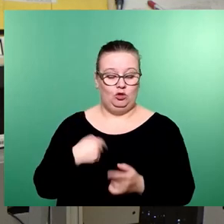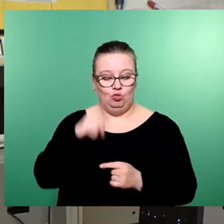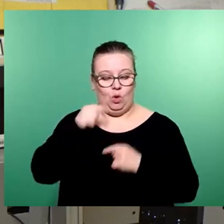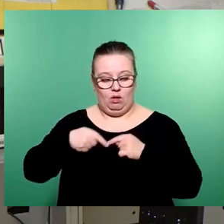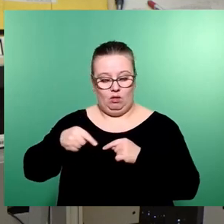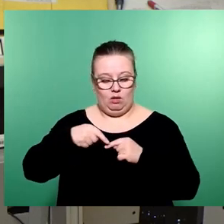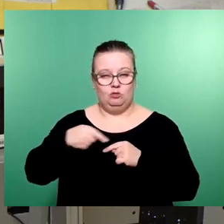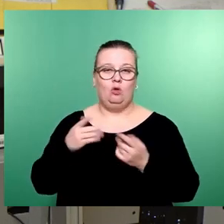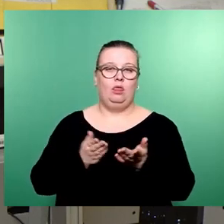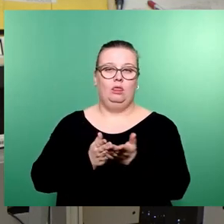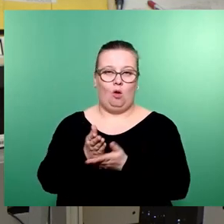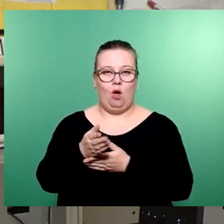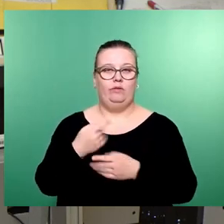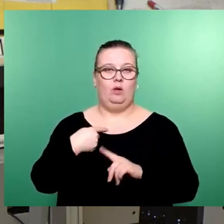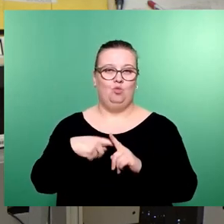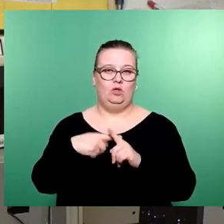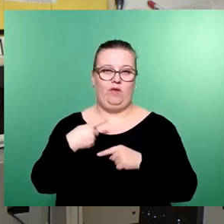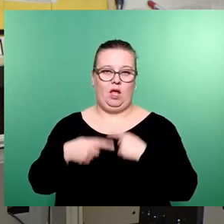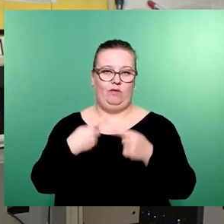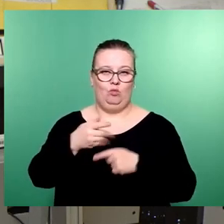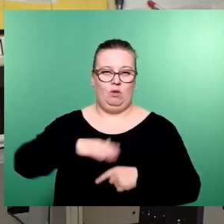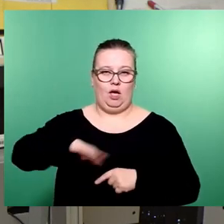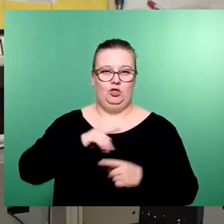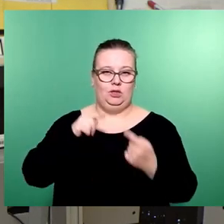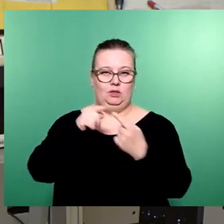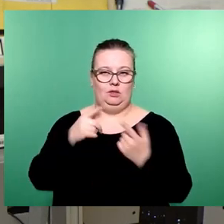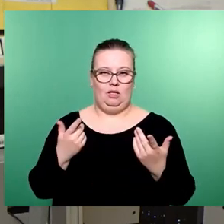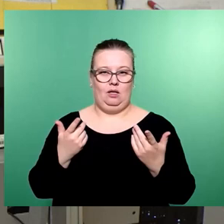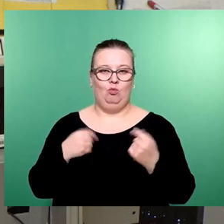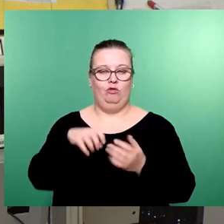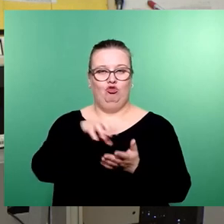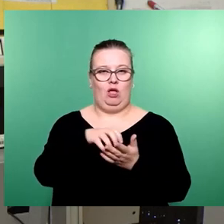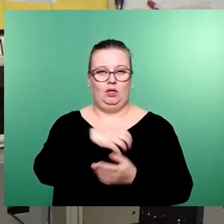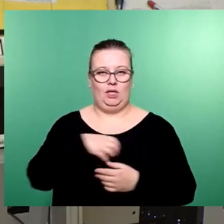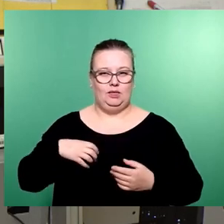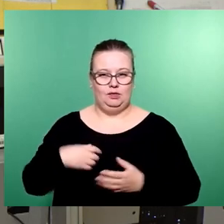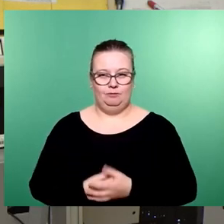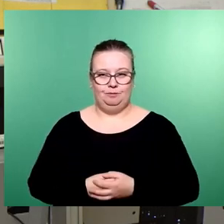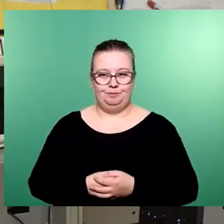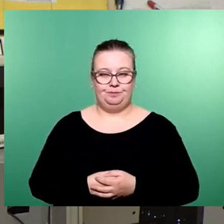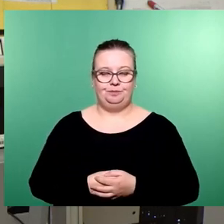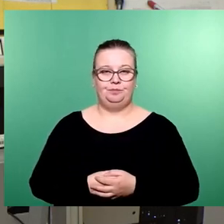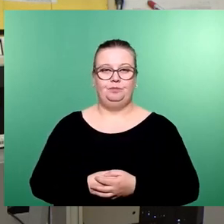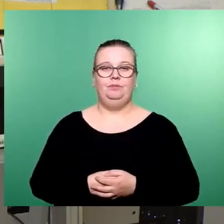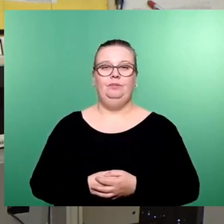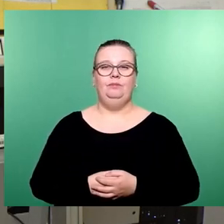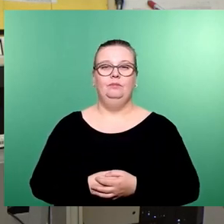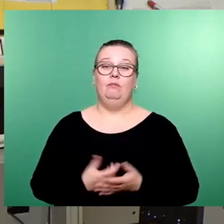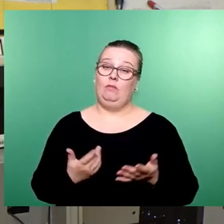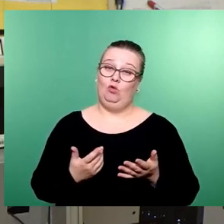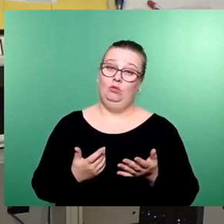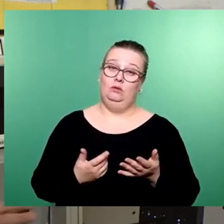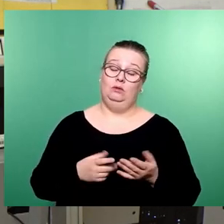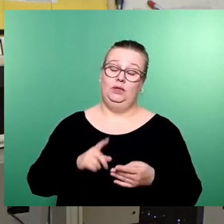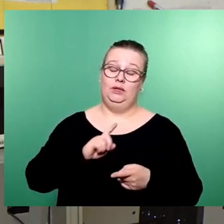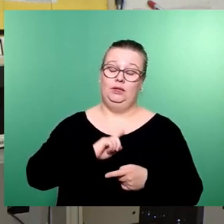ja eine dauerhafte, positive Entwicklung in diesen Bereichen geben für die Stadt Dresden. Und ich glaube, das ist auch